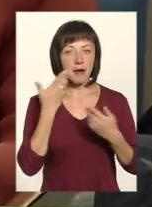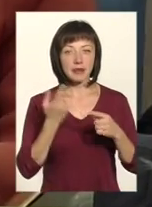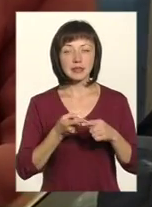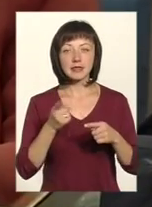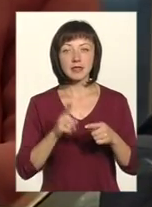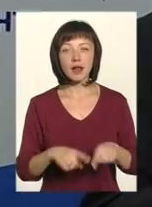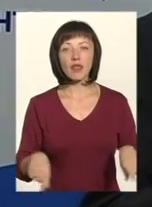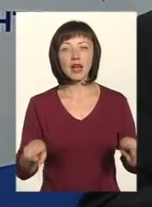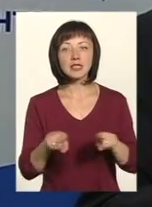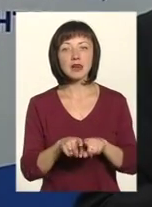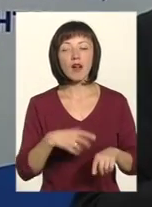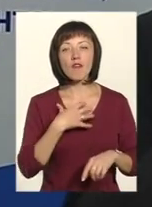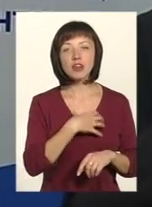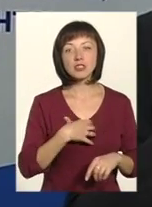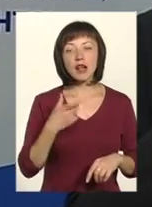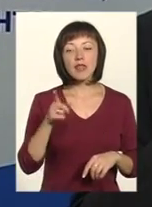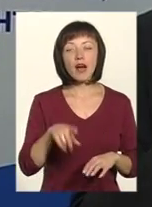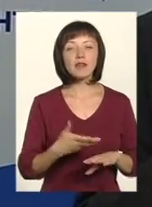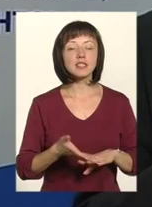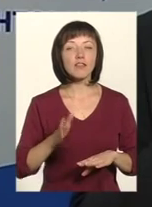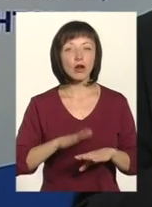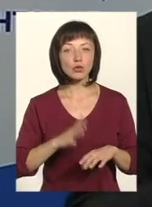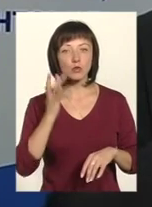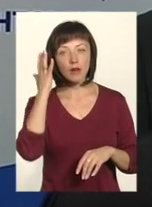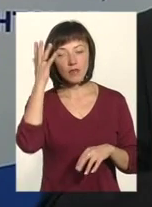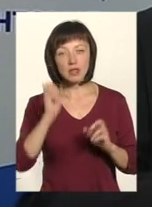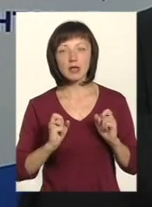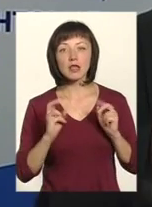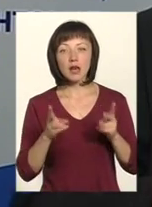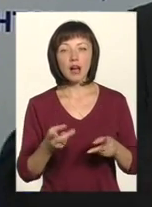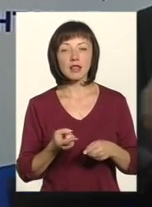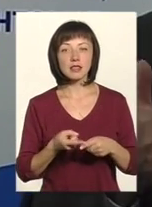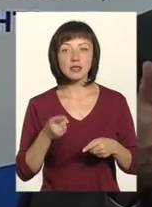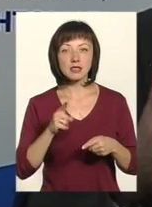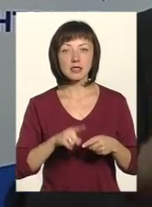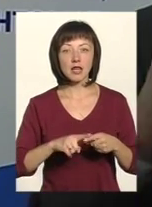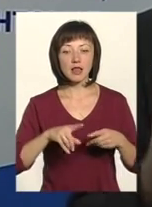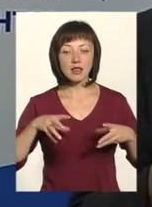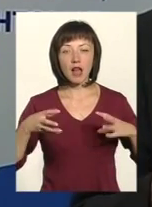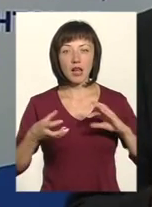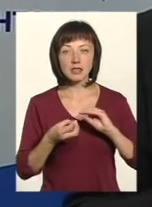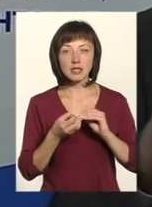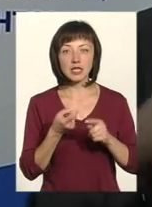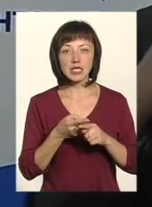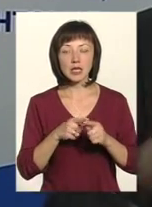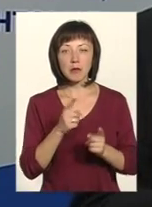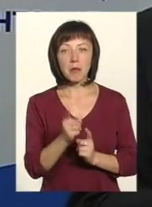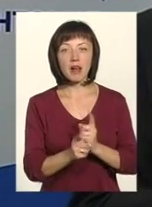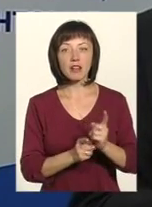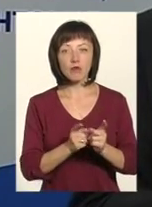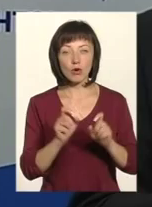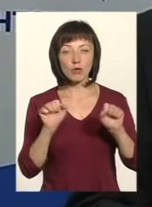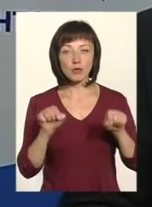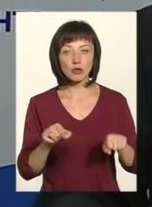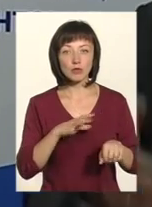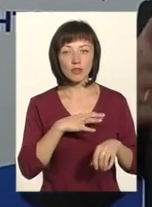настільки важливо, нам і тяжко уявити, наскільки наслідки цих перетворень можуть бути важливими